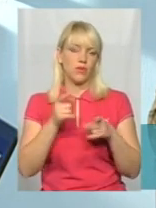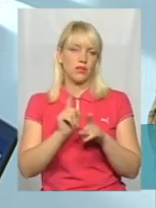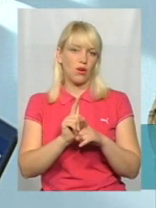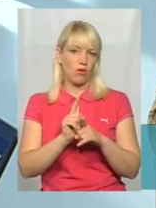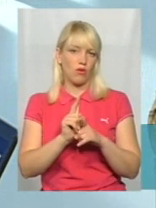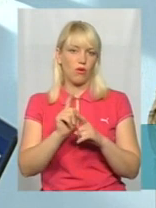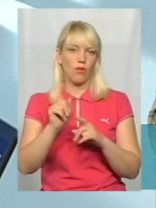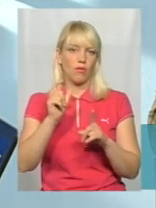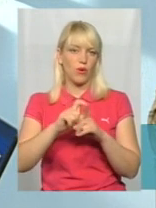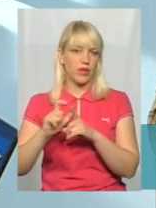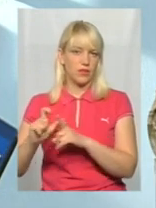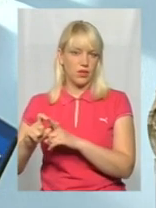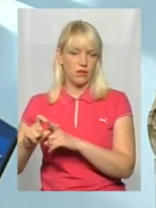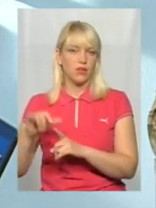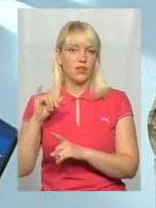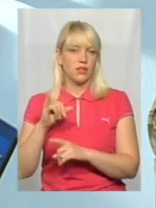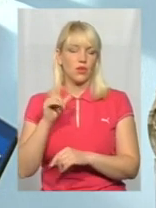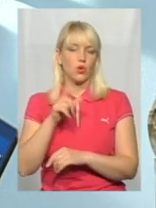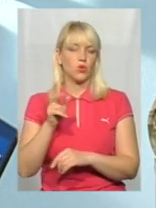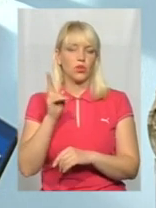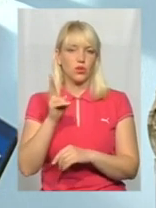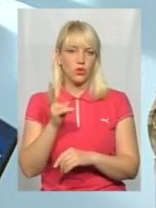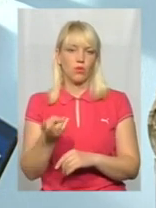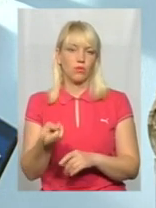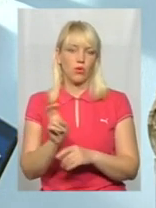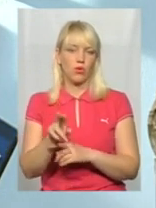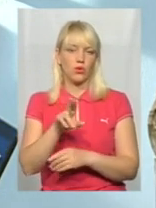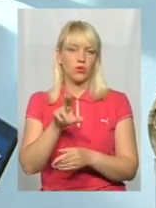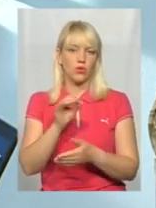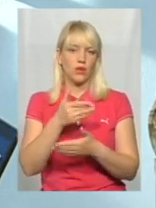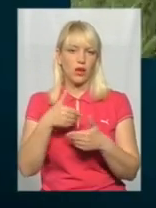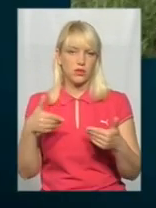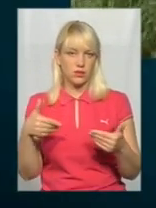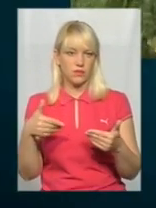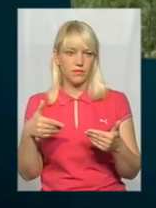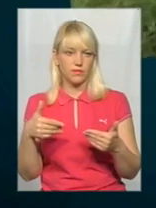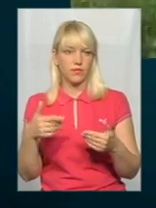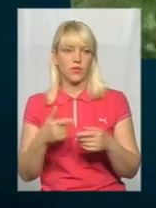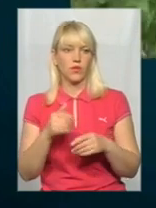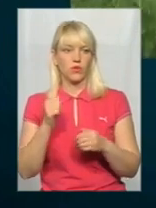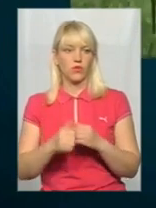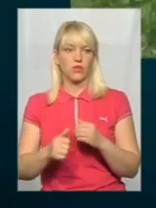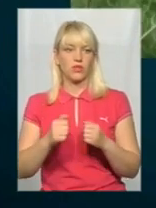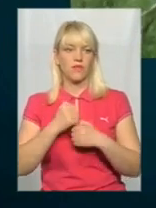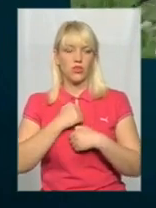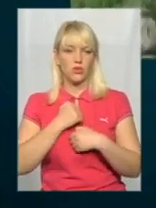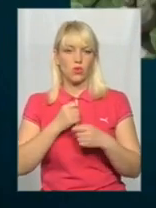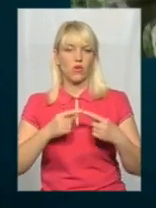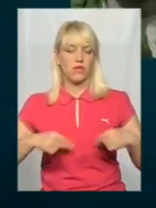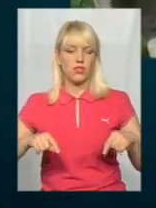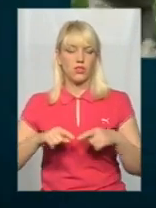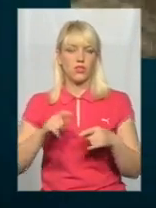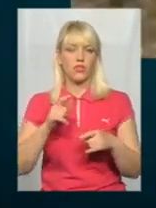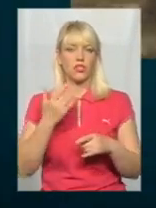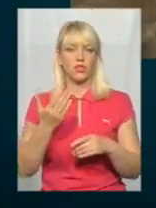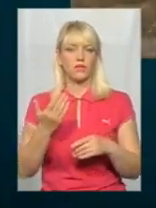поняття, розумієте. Люди, які приходять до нас, у кожної військової частини, щоб ви розуміли, є